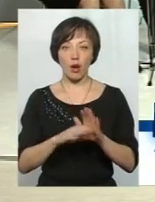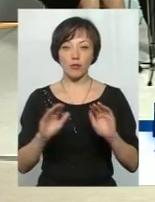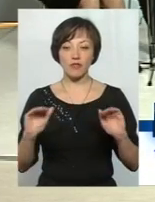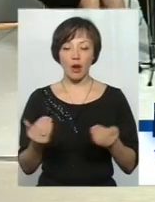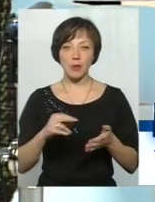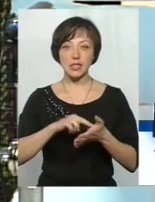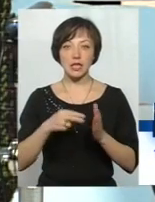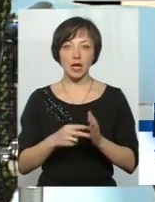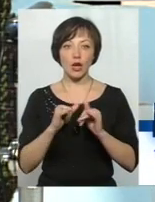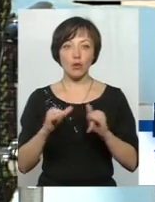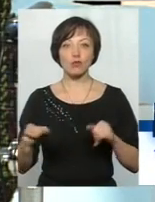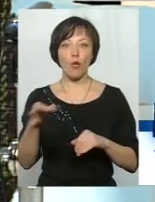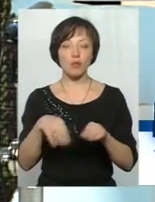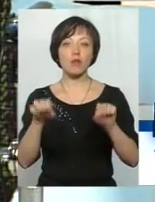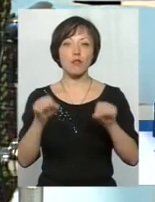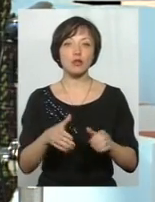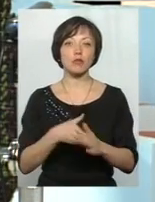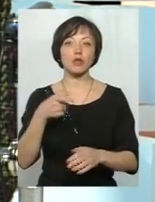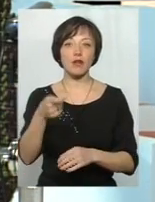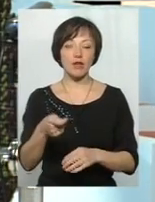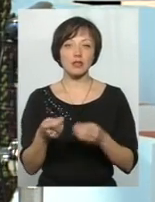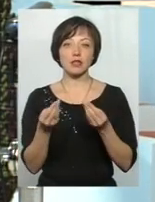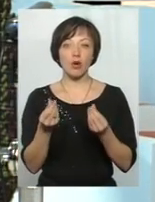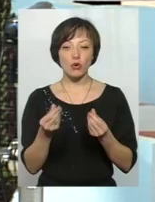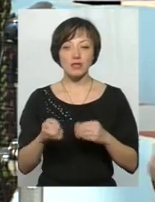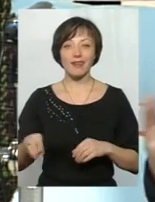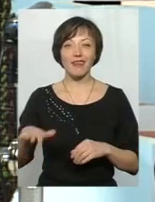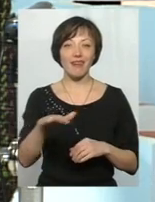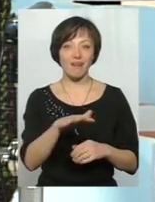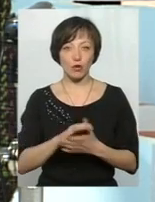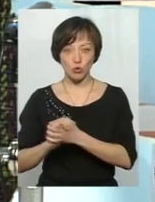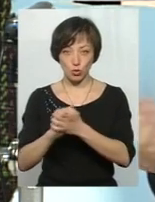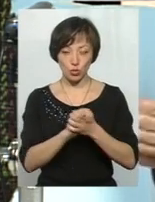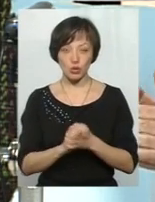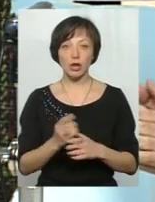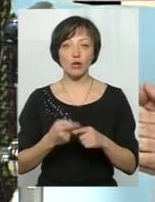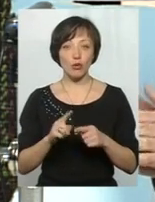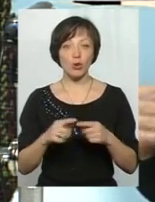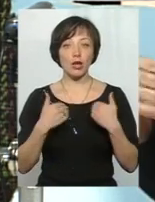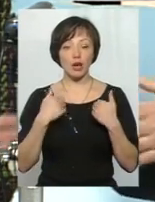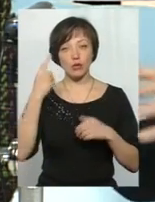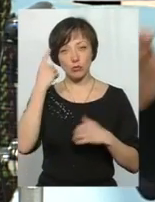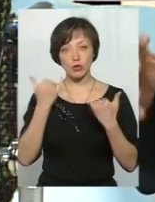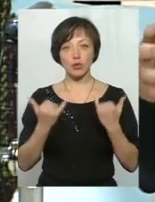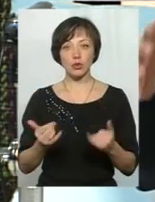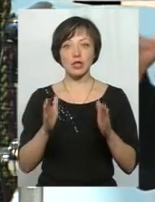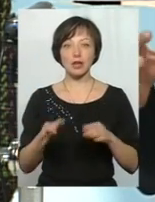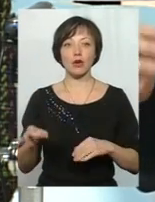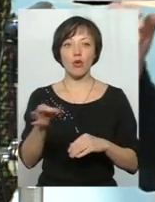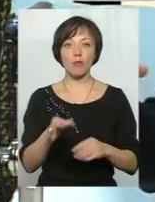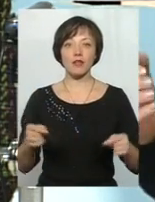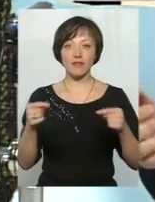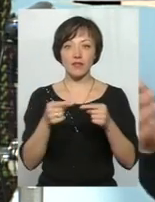стратегії розвитку області, можна подавати за кошти Євросоюзу. Тому, я думаю, що сьогодні, як тільки область